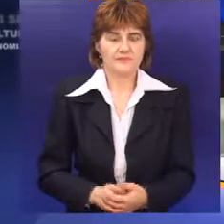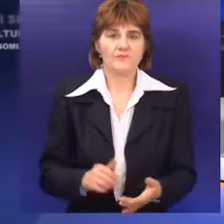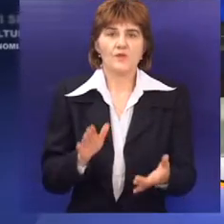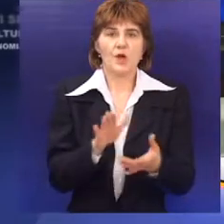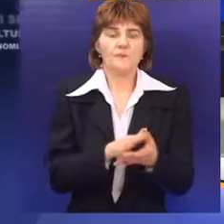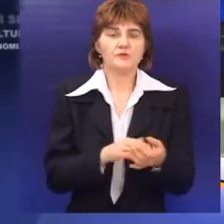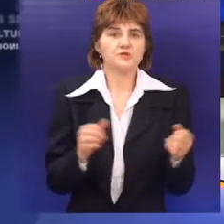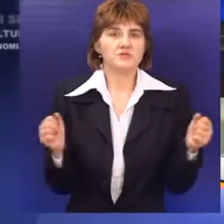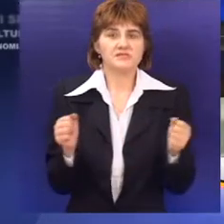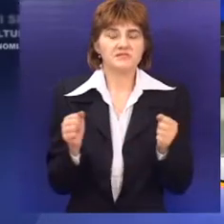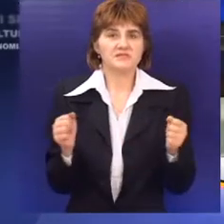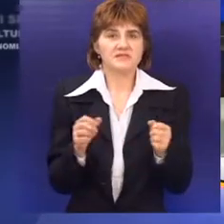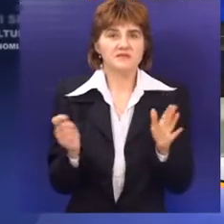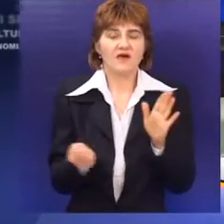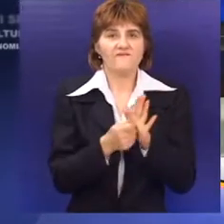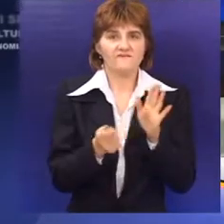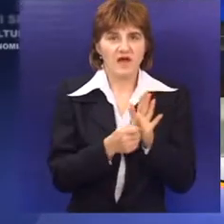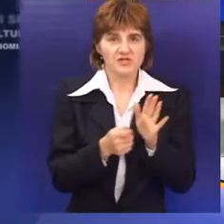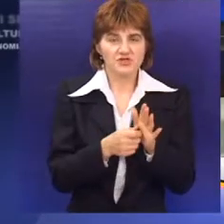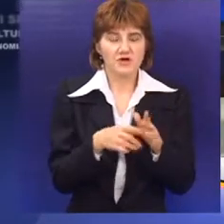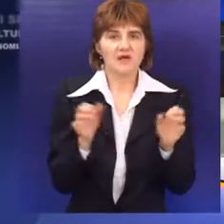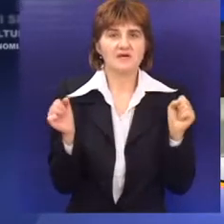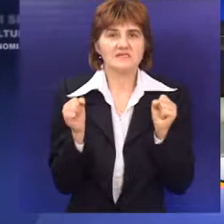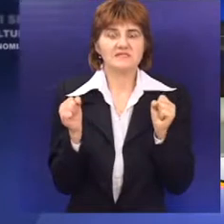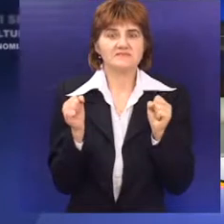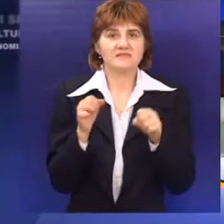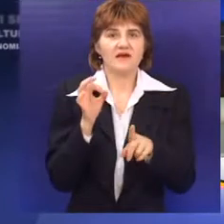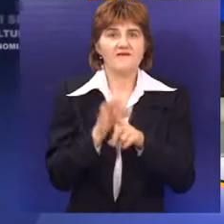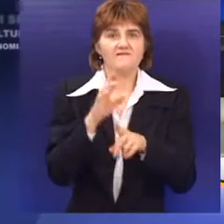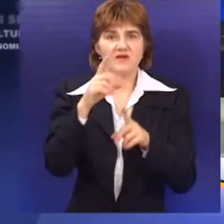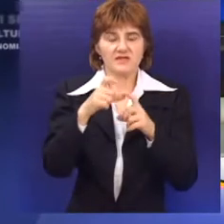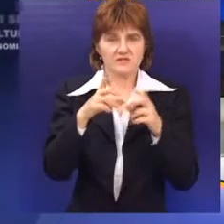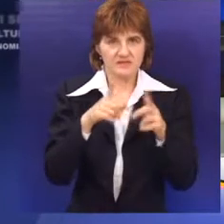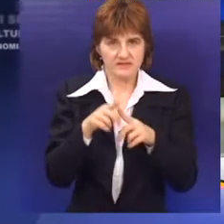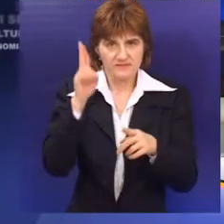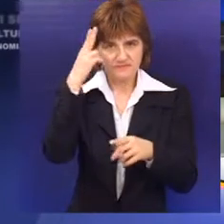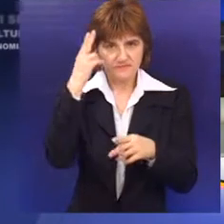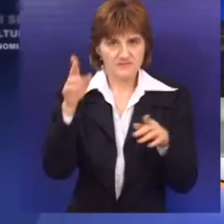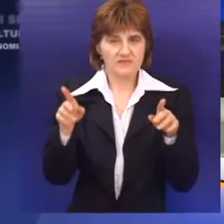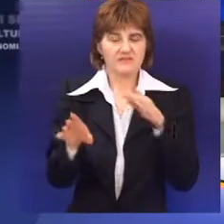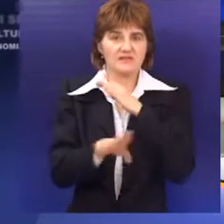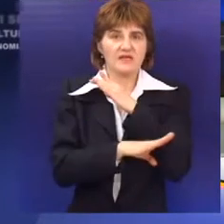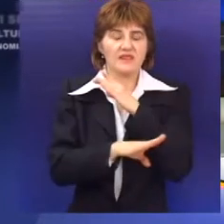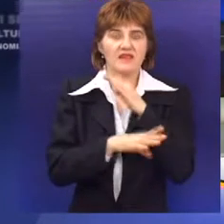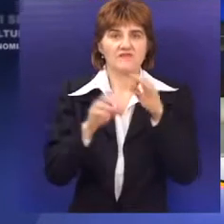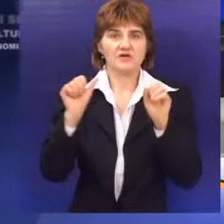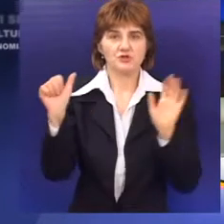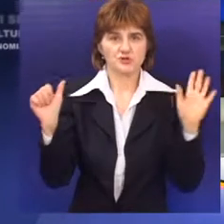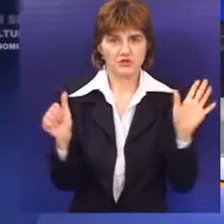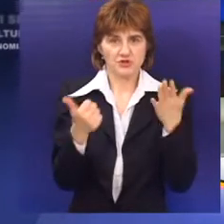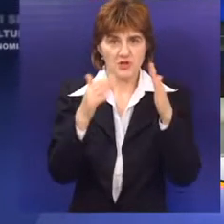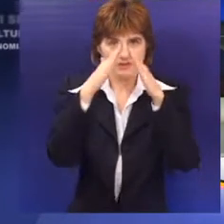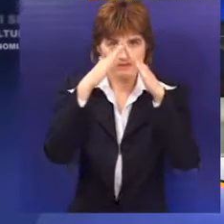Počeo je zimski vašar Winterfest. Prvi put na prostoru malog Korzoa postavljeno je 16 drvenih kućica, 11